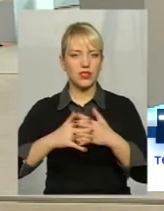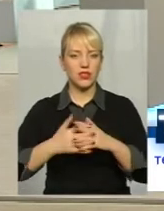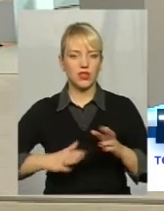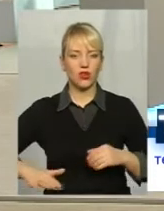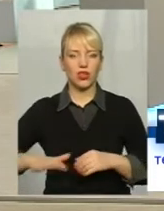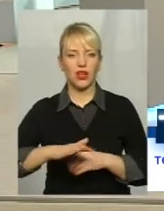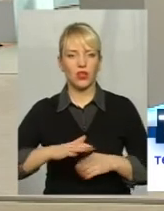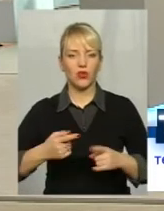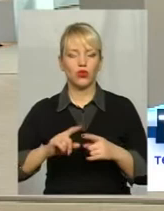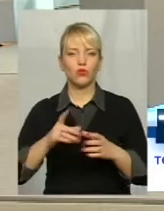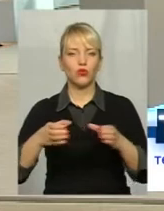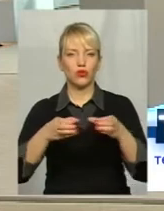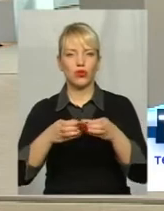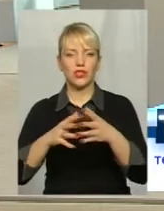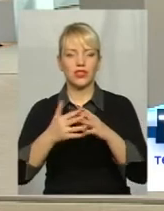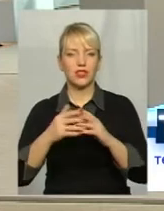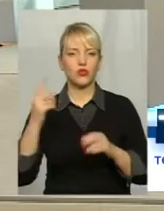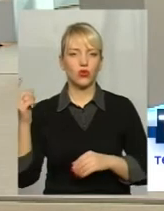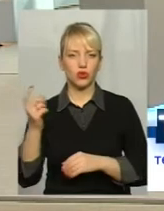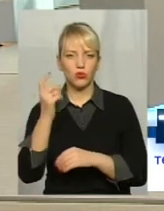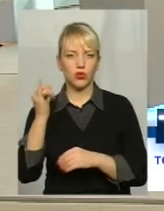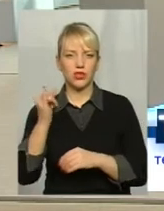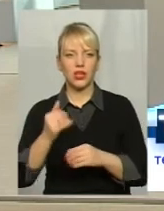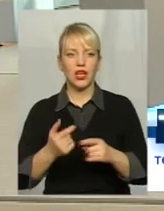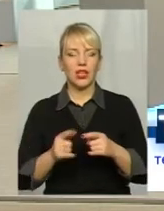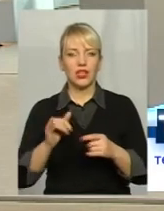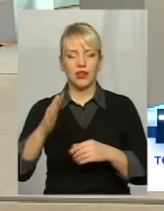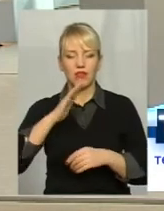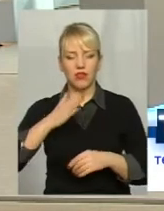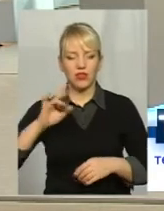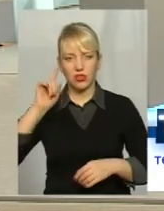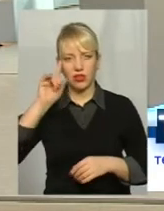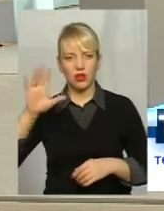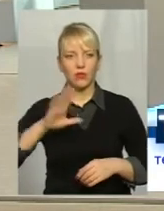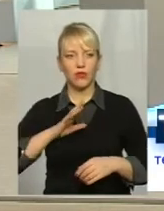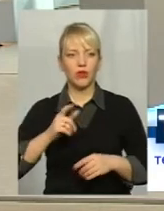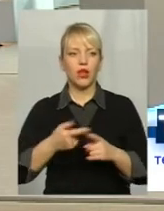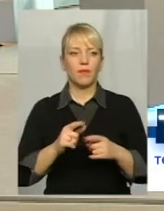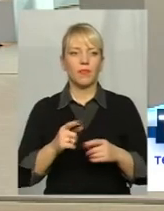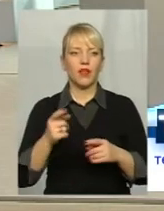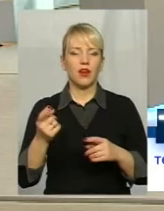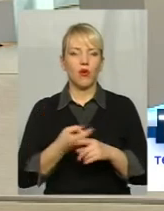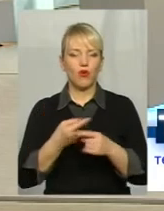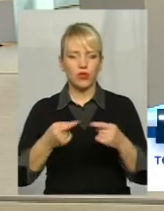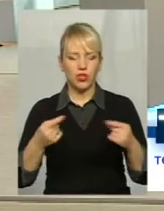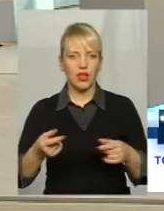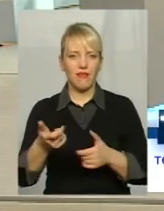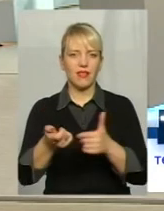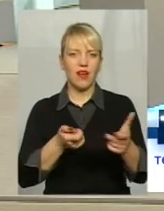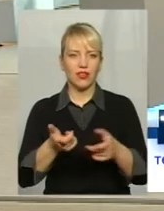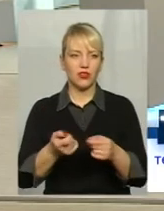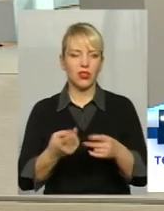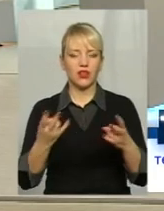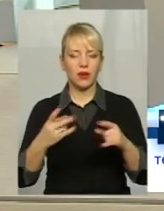сільськогосподарська, і край раніше славився овочівництвом, ягідництвом І потрібно це відроджувати